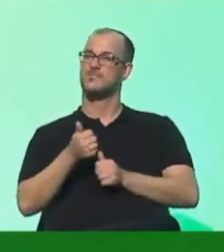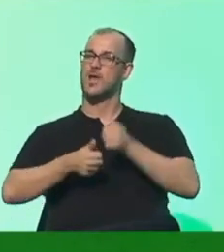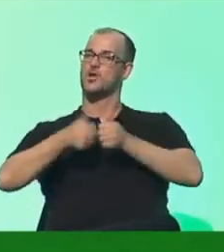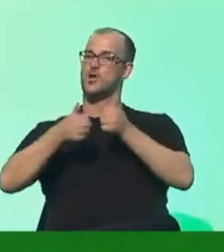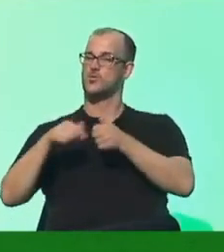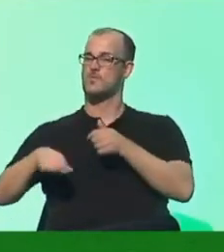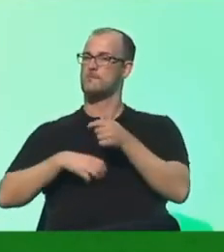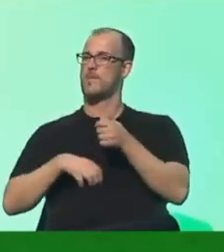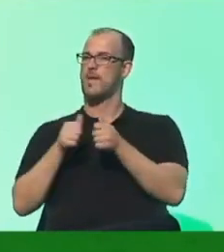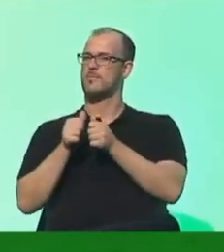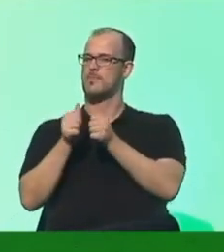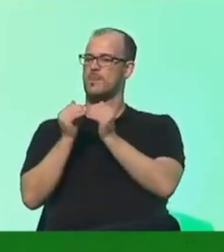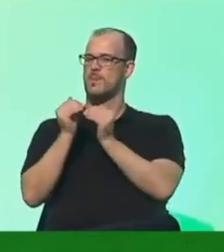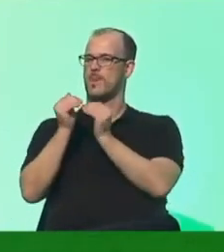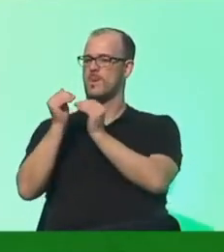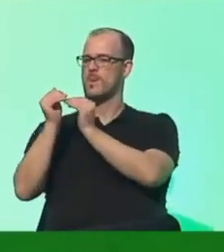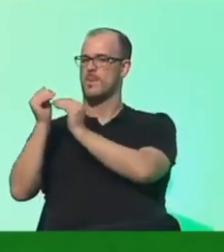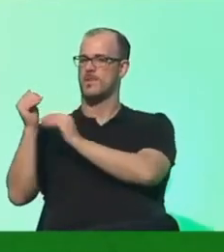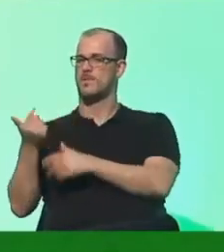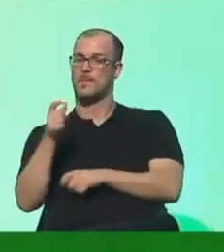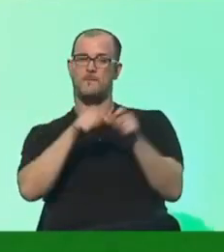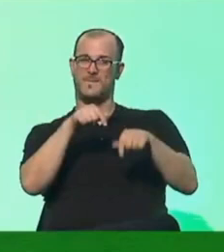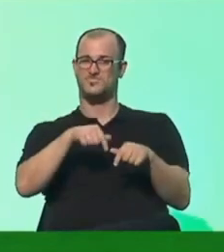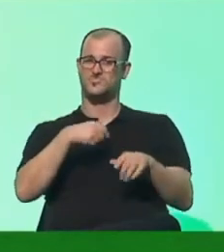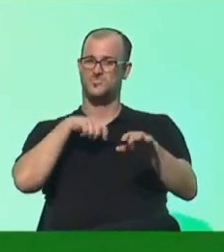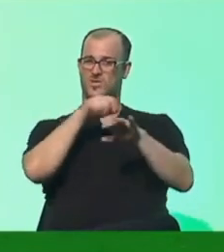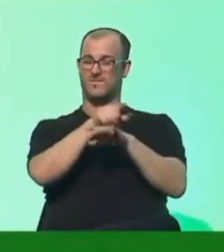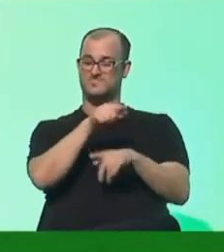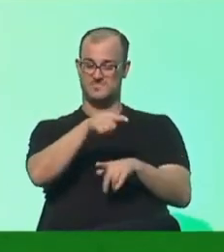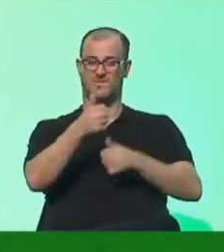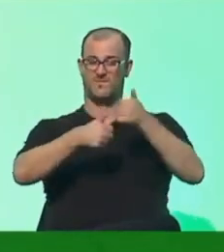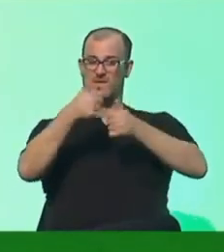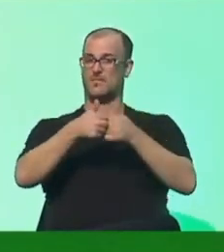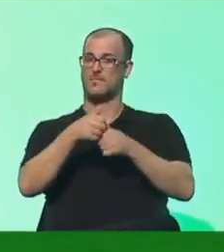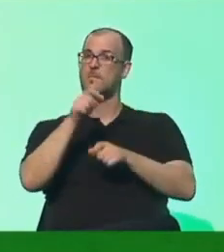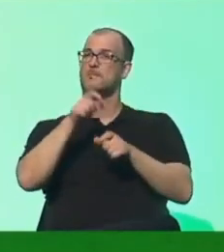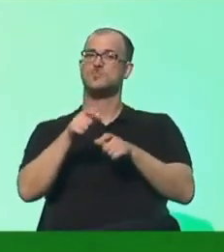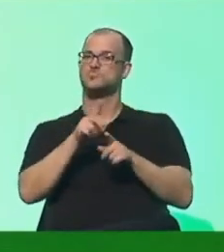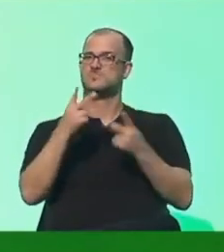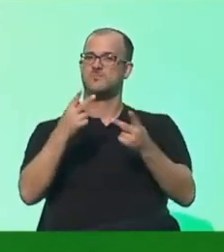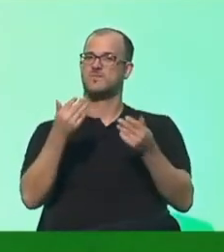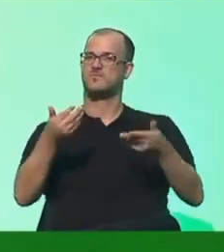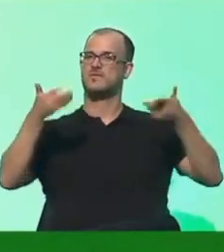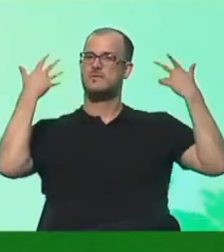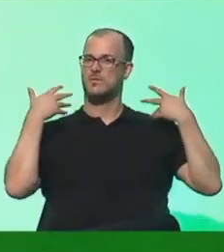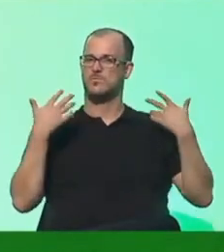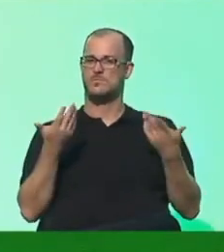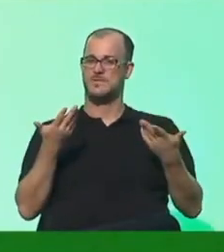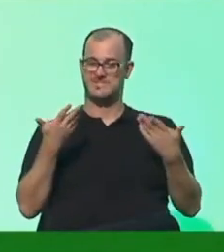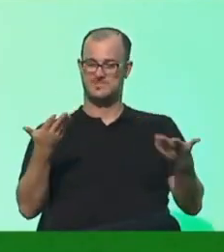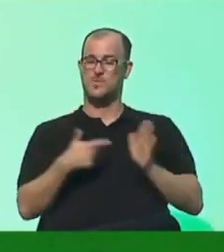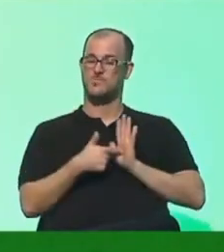aus Bayern. Die Menschen in NRW stehen in diesem Wettrennen hinter der Tribüne. Denn diese Vorführung